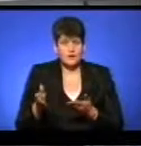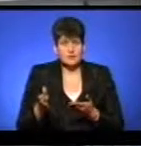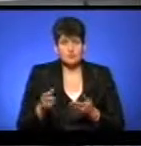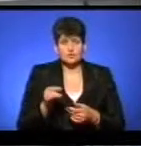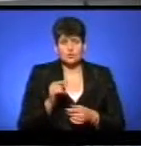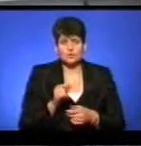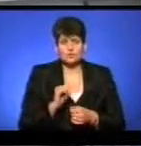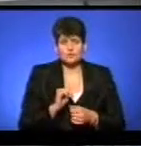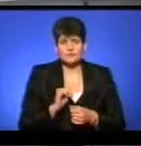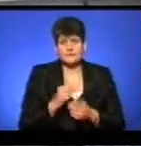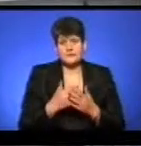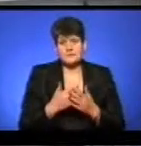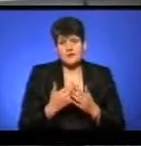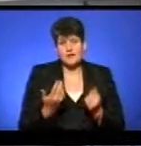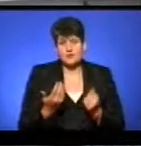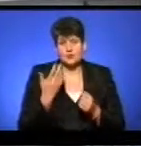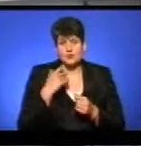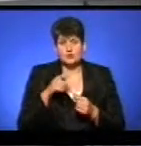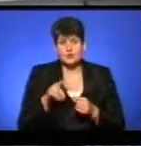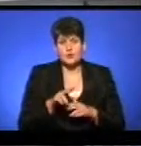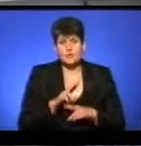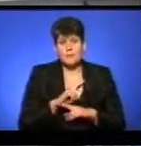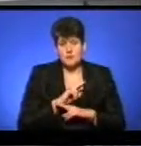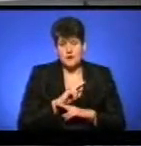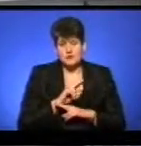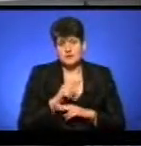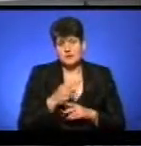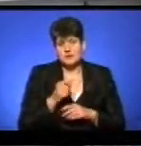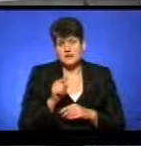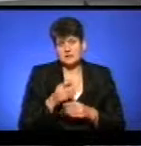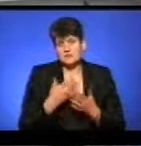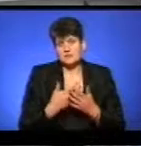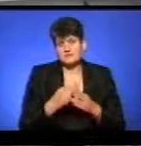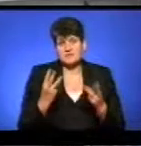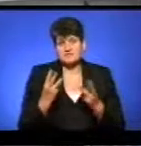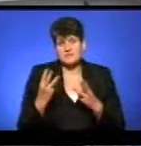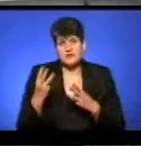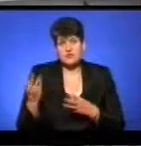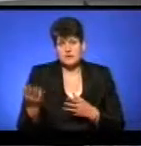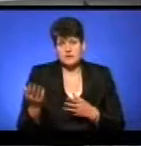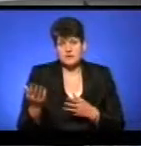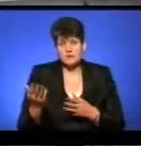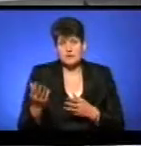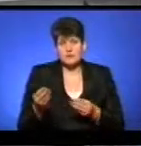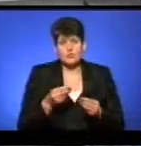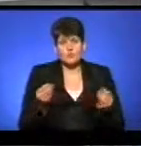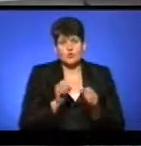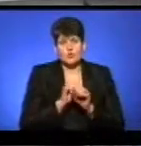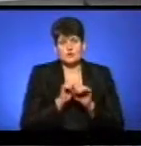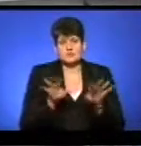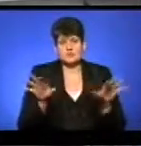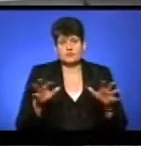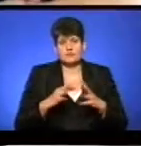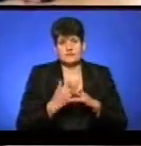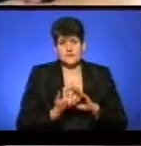напевно, коли люди помирали, їх тіла спалювали і попілосіювали по